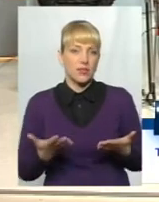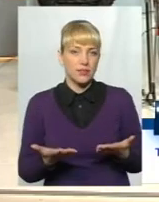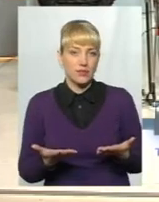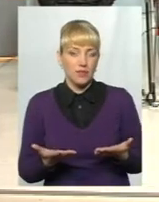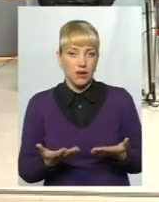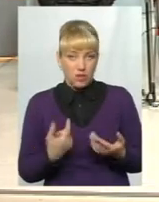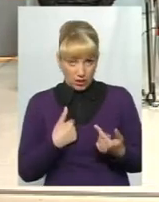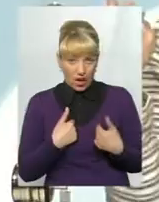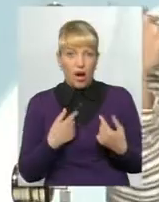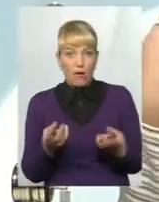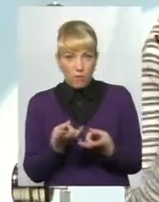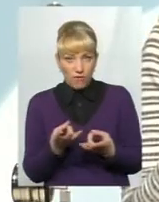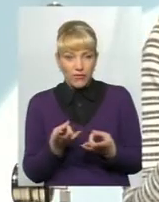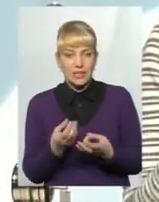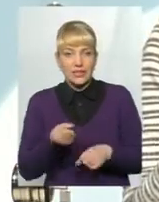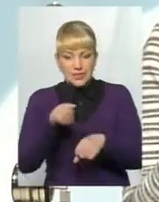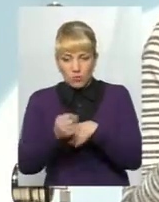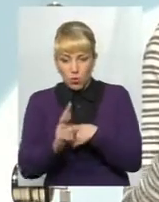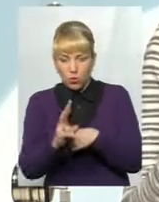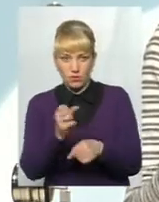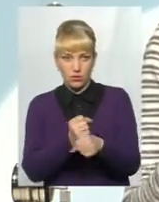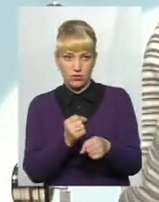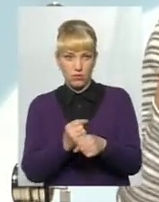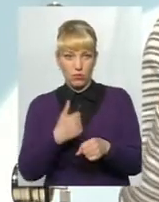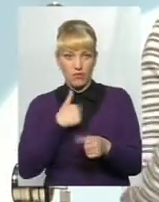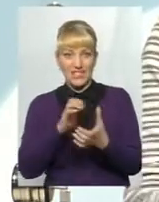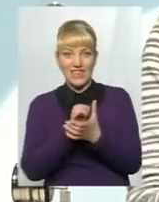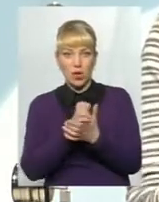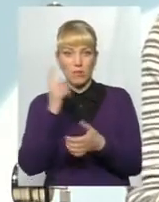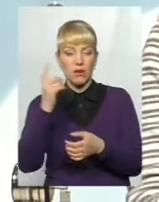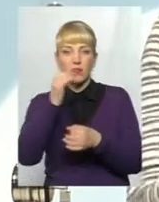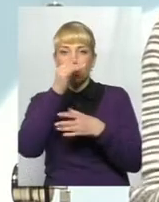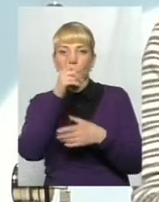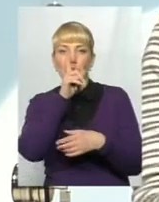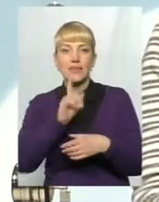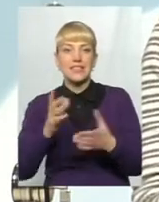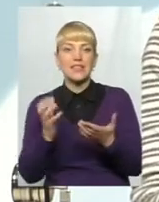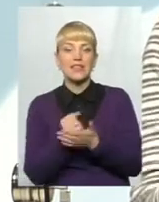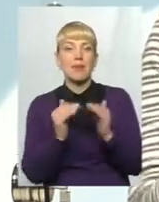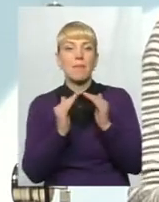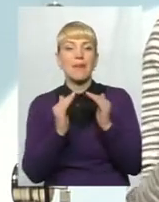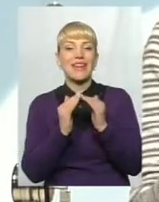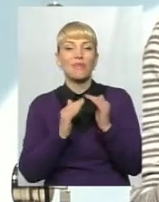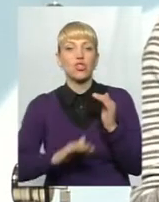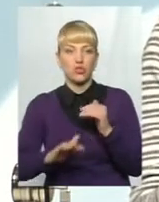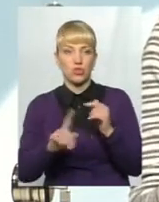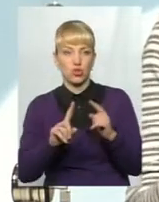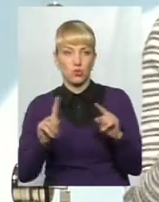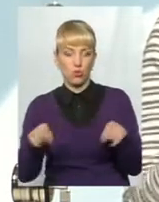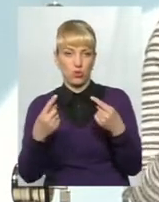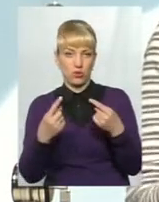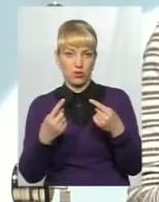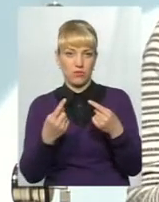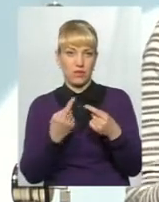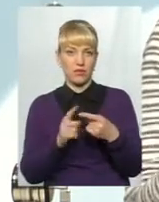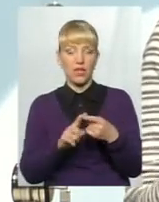Я маю змушувати когось працювати. Мене знайомі в Харкові місяць не могли знайти приміщення, щоб організувати захід. Тому